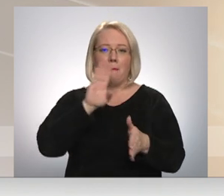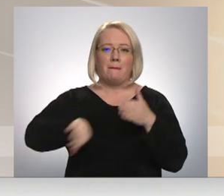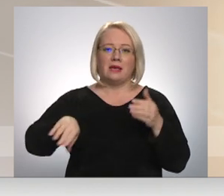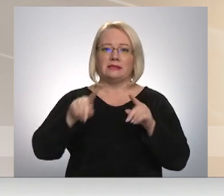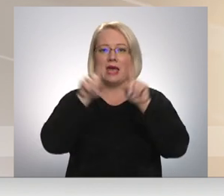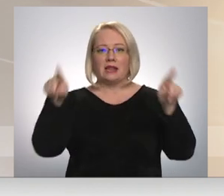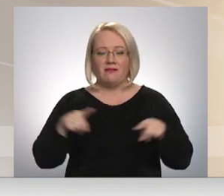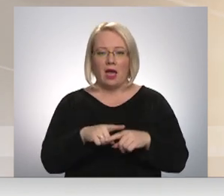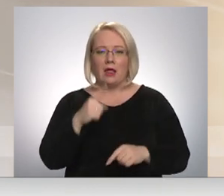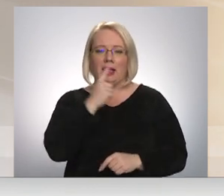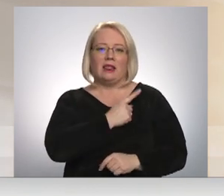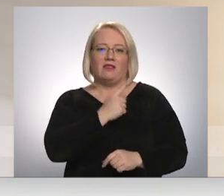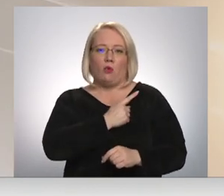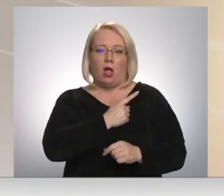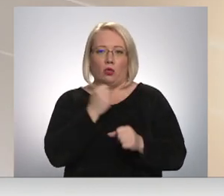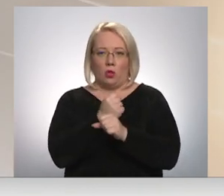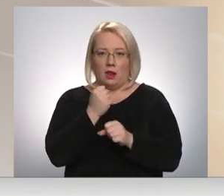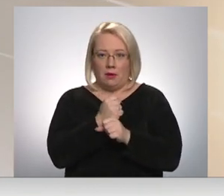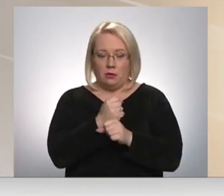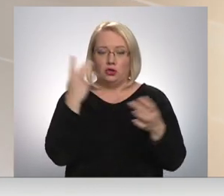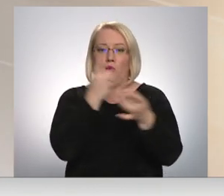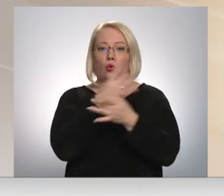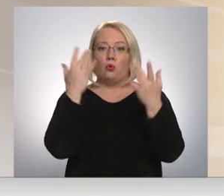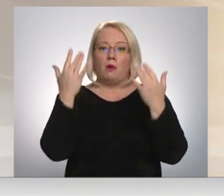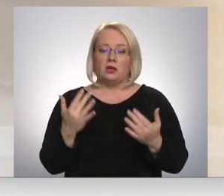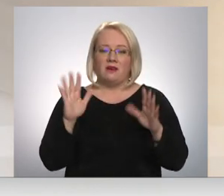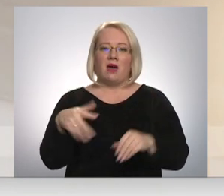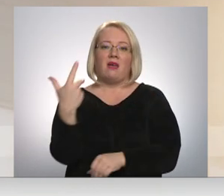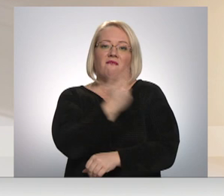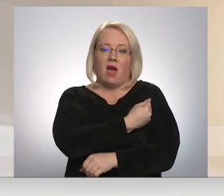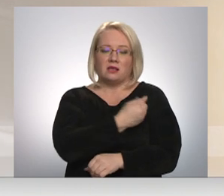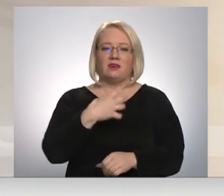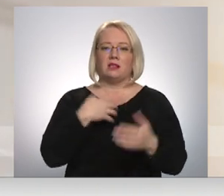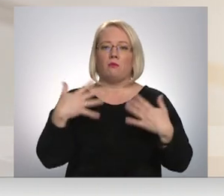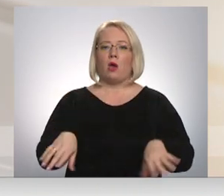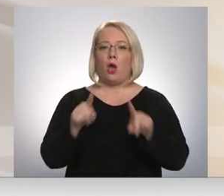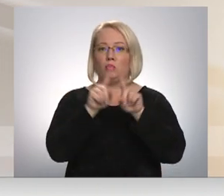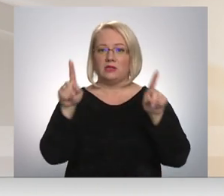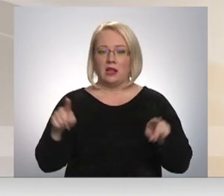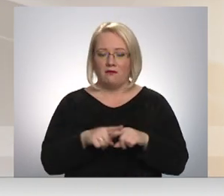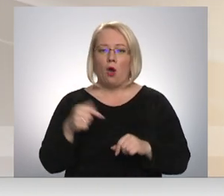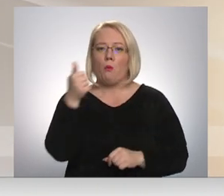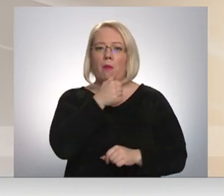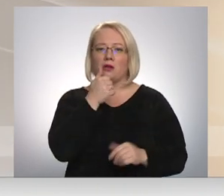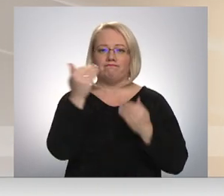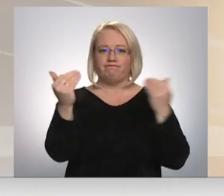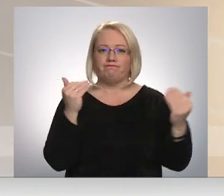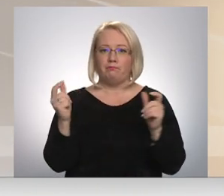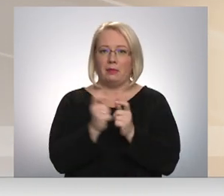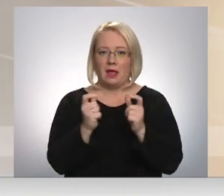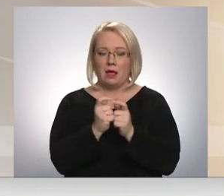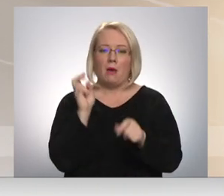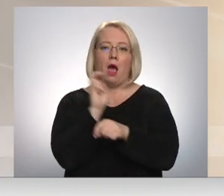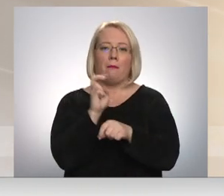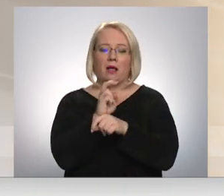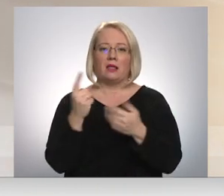nodarbības. Kultūras pasākuma iespējama ar vakcinācijas vai pārslamošanas certifikātu un personalizātām biļtēm. Apmeklētāja skaits